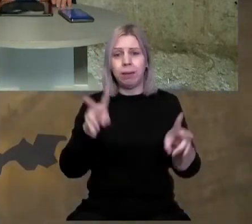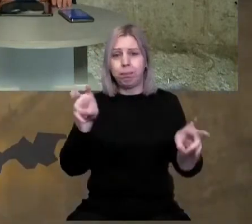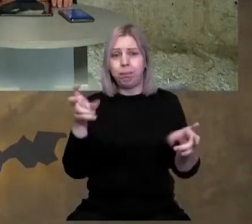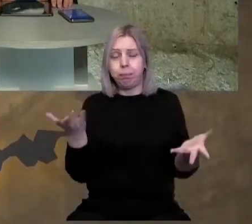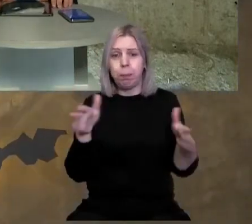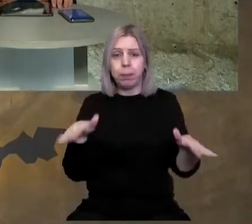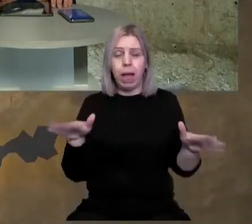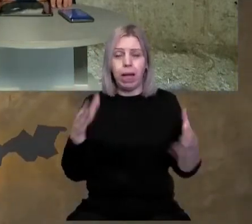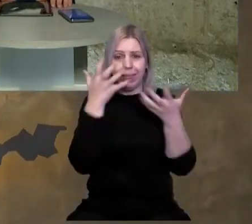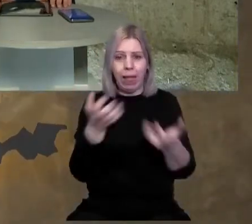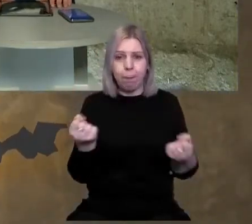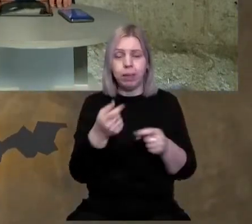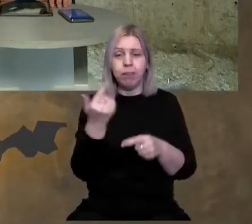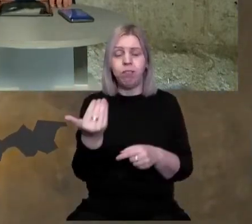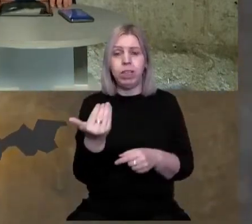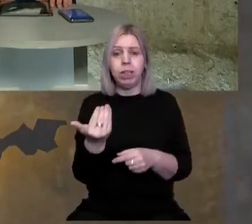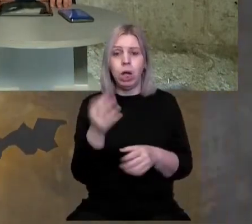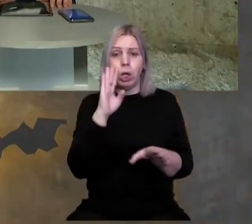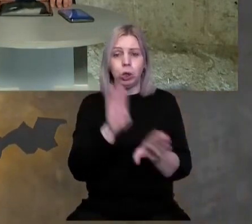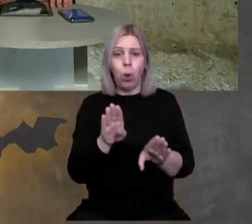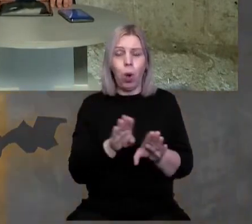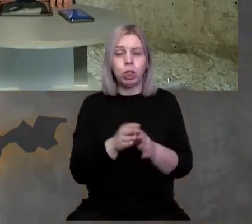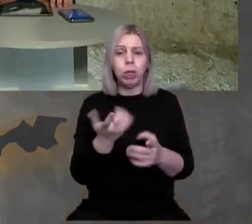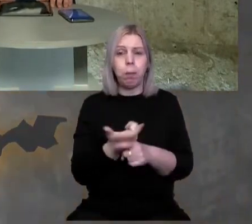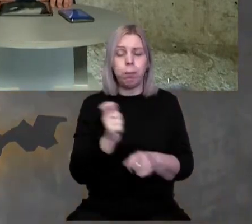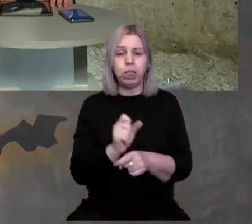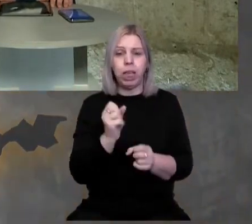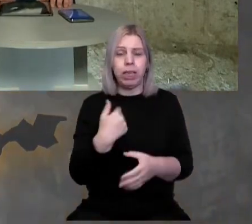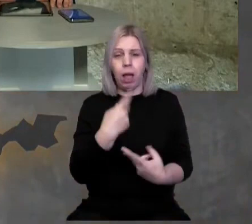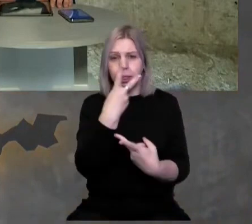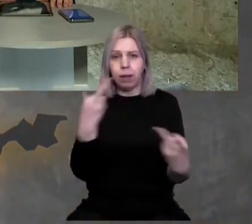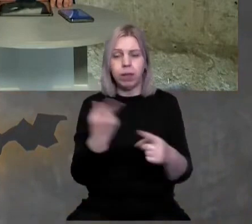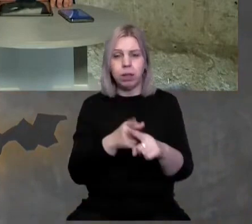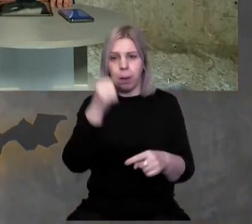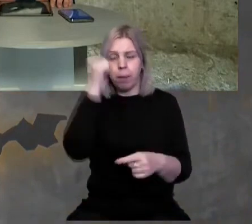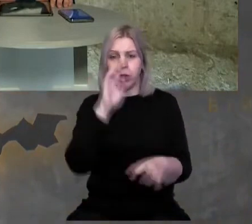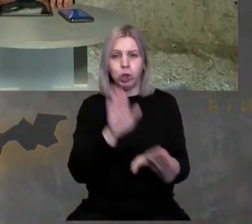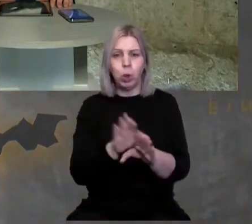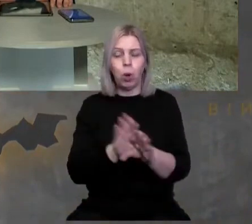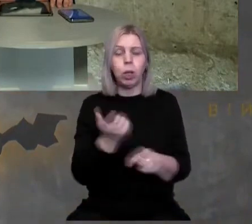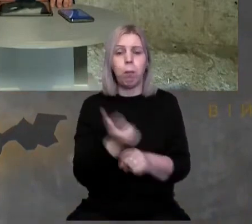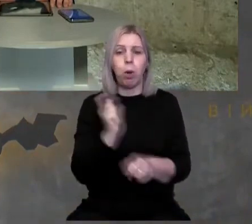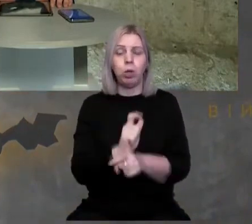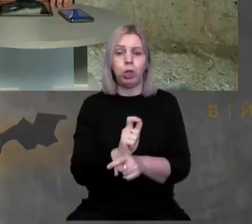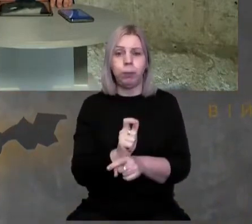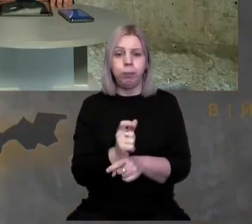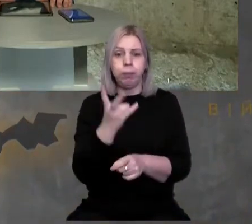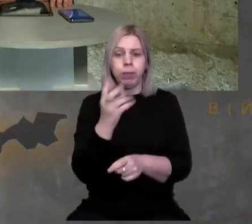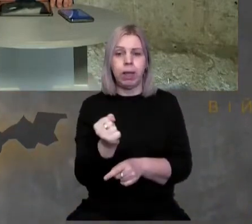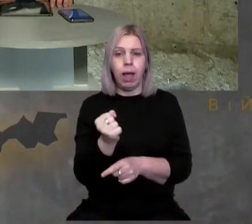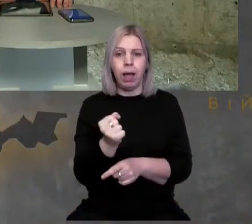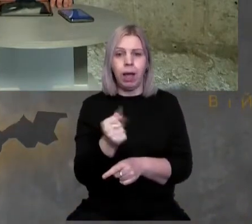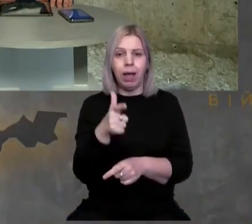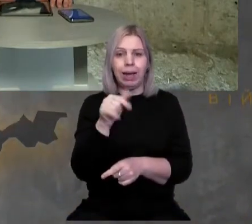птах, і він схожий з більшого, я дивлюся на ті пам'ятники, він схожий з більшого на